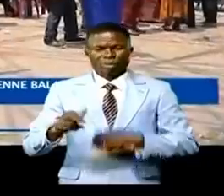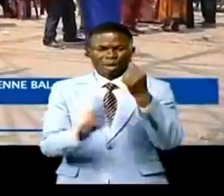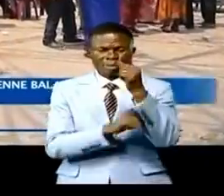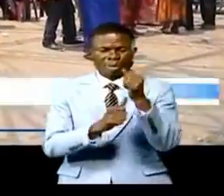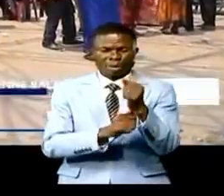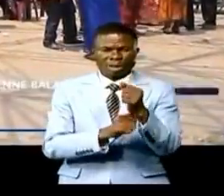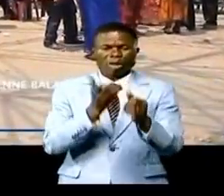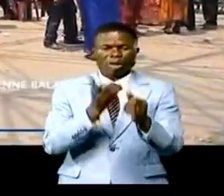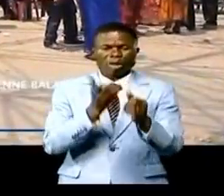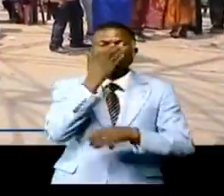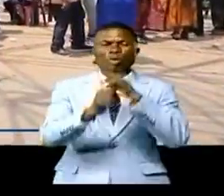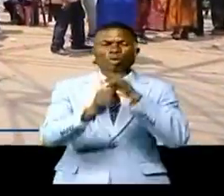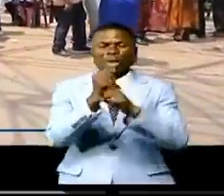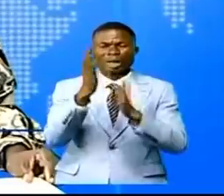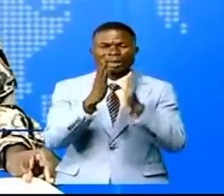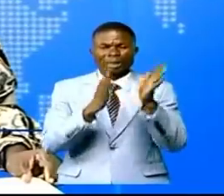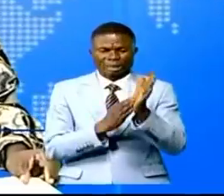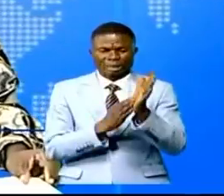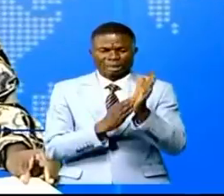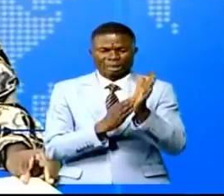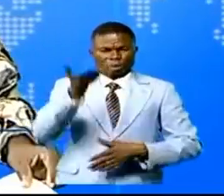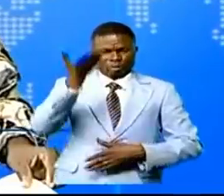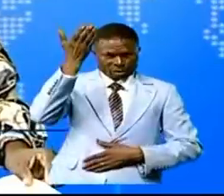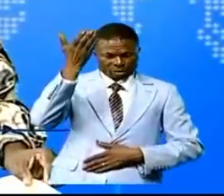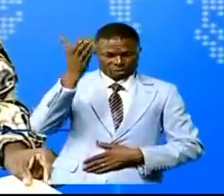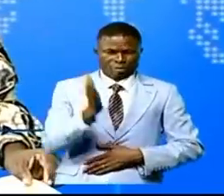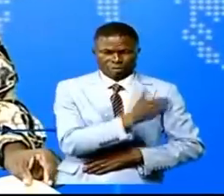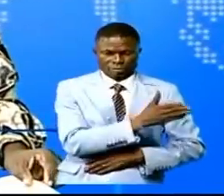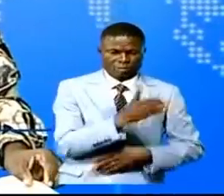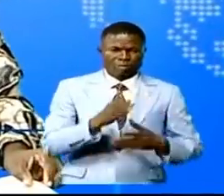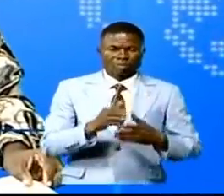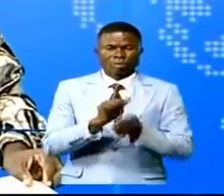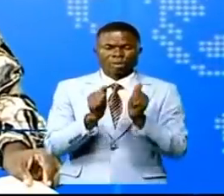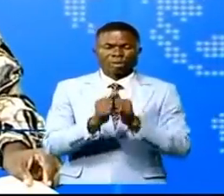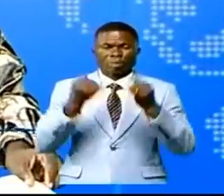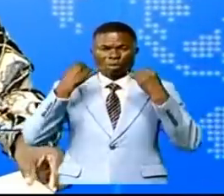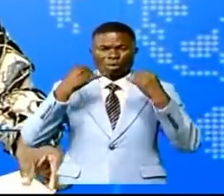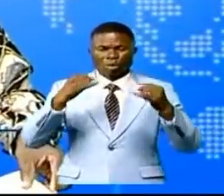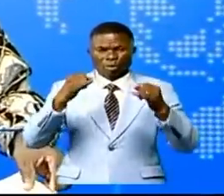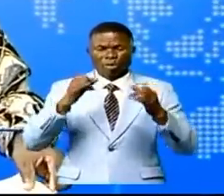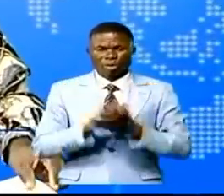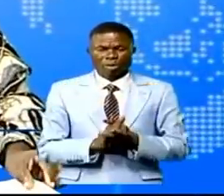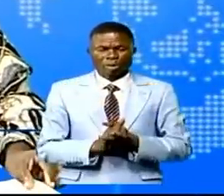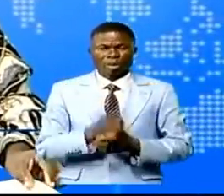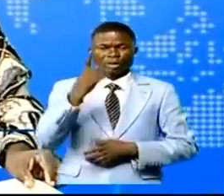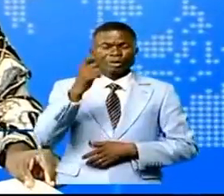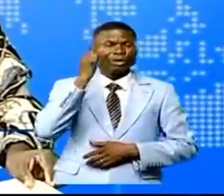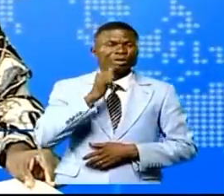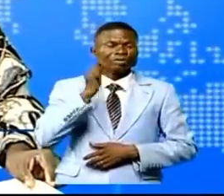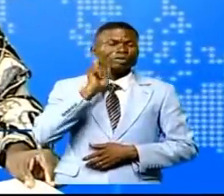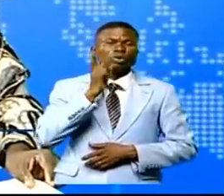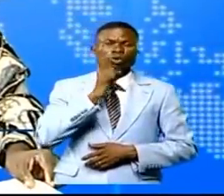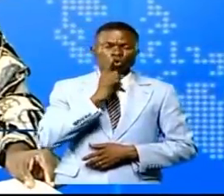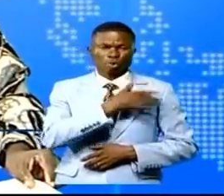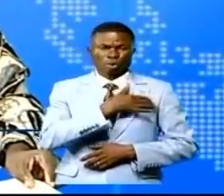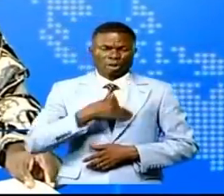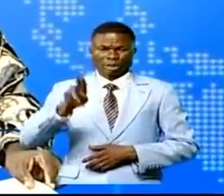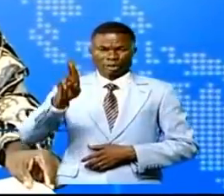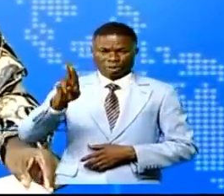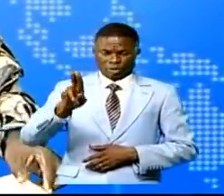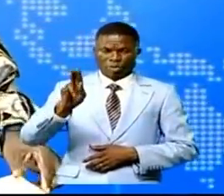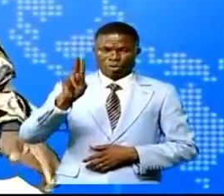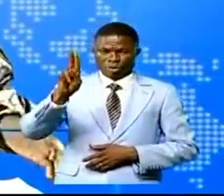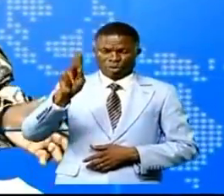âgées de plus de 18 ans. Autre volet de l'actualité une sourde muette orpheline de mer très